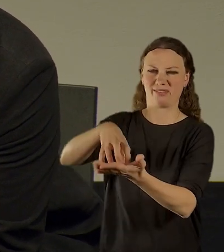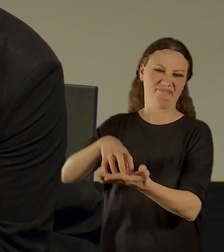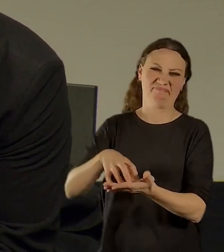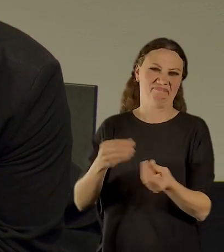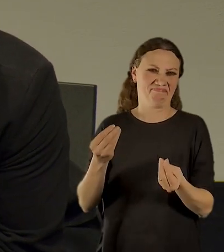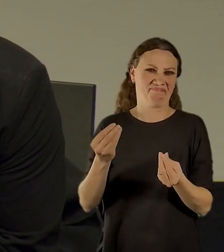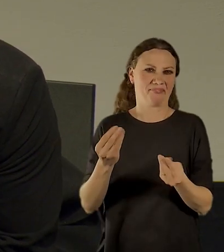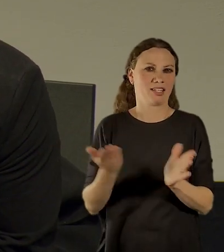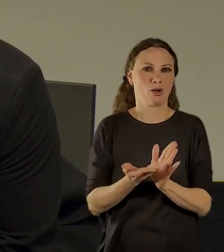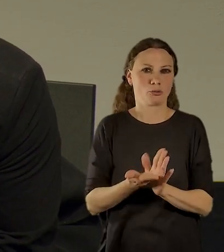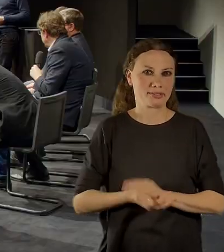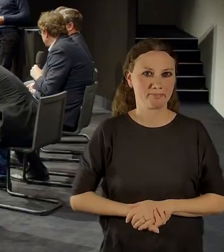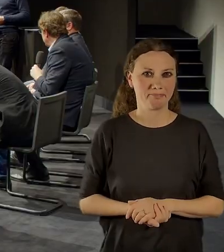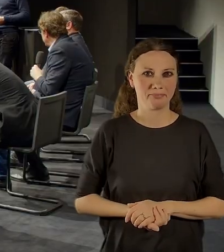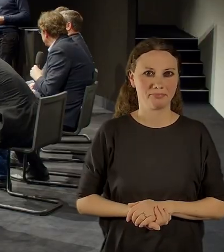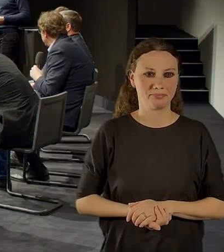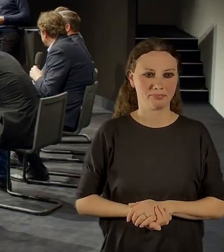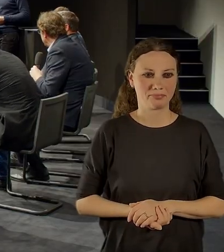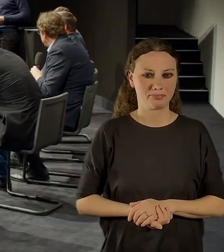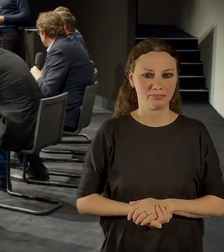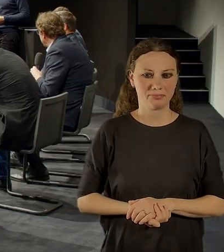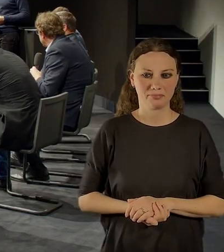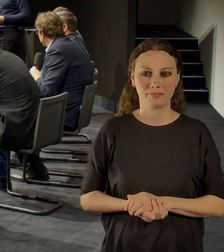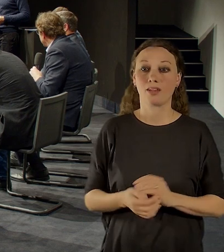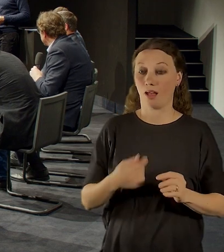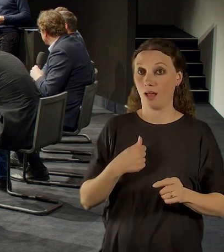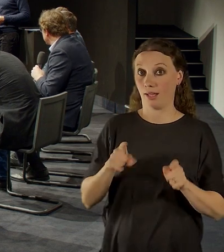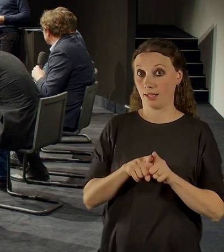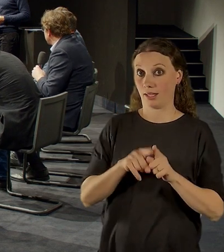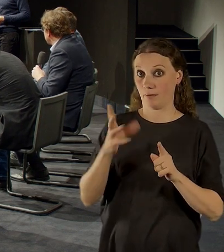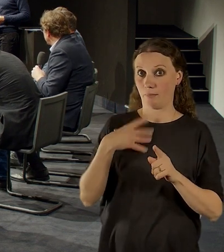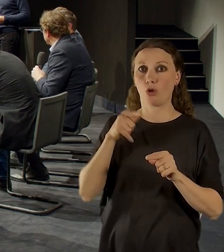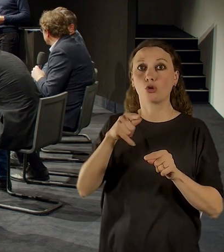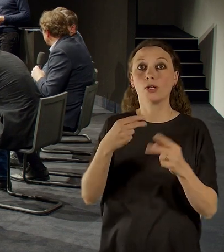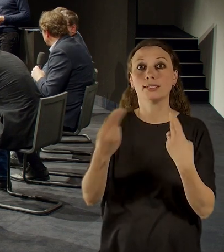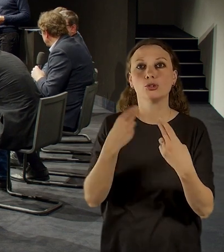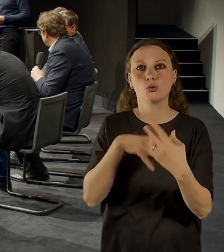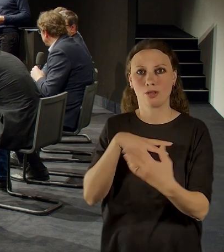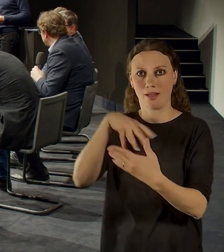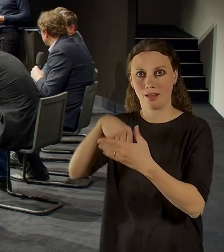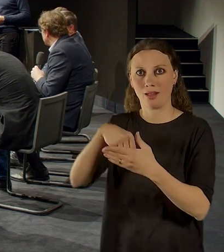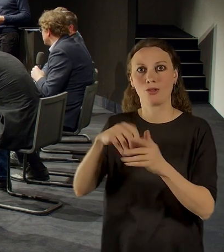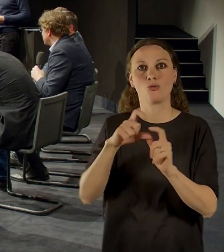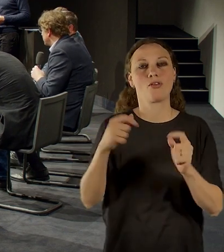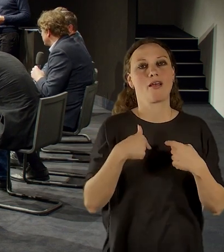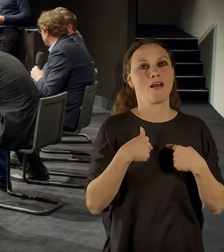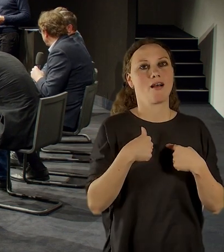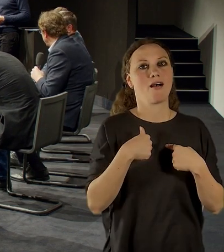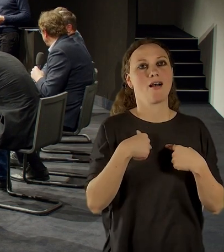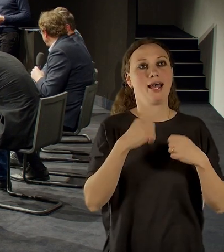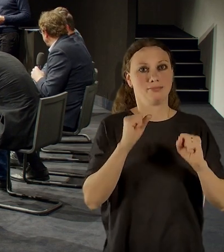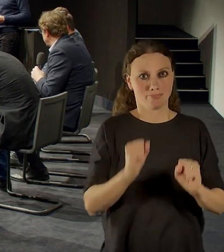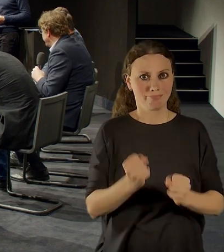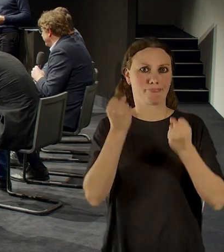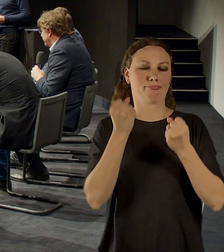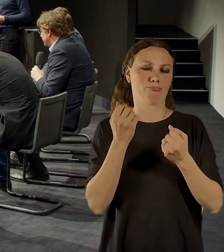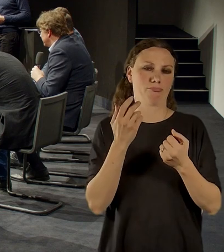jsem teda měl možnost u toho být velmi zblízka, protože jsem byl vlastně jeden z základajících členů správný